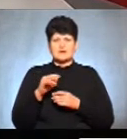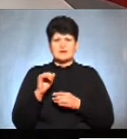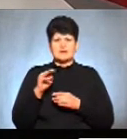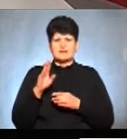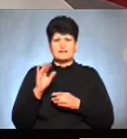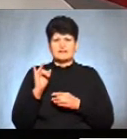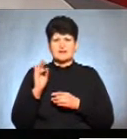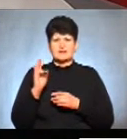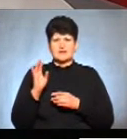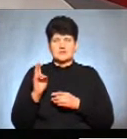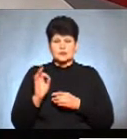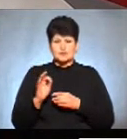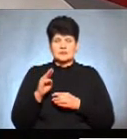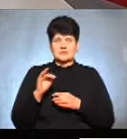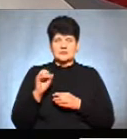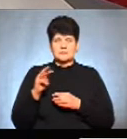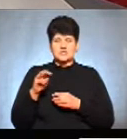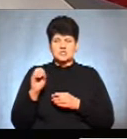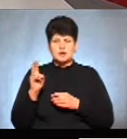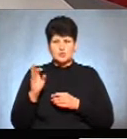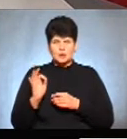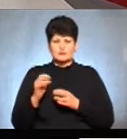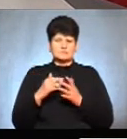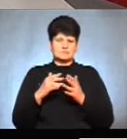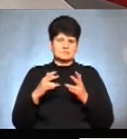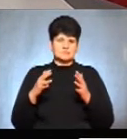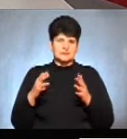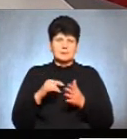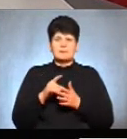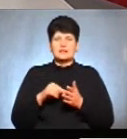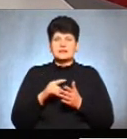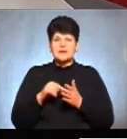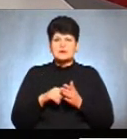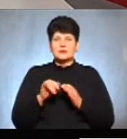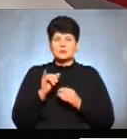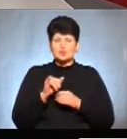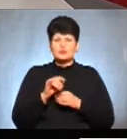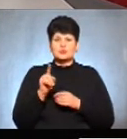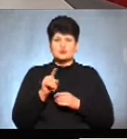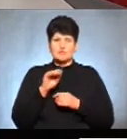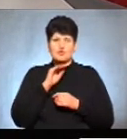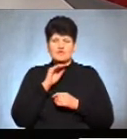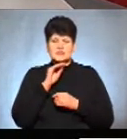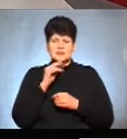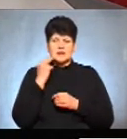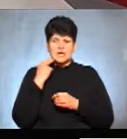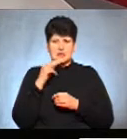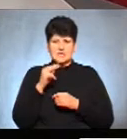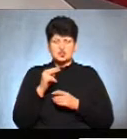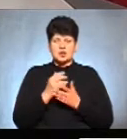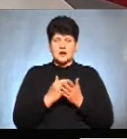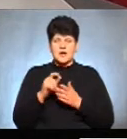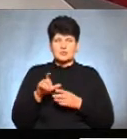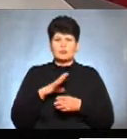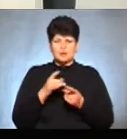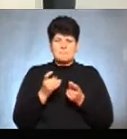факт того, що... Чимошенка, від Петрова, так, є представників. Питання в тому, що найкращі професійні кадри все-таки були